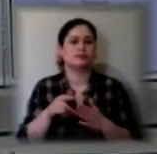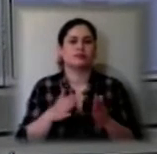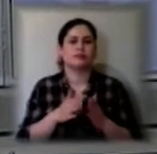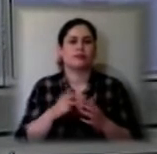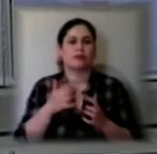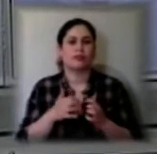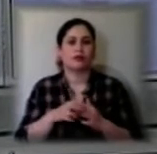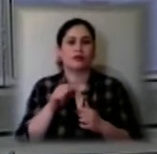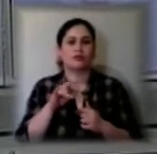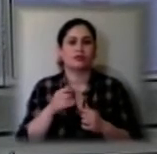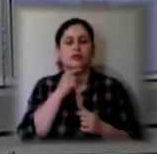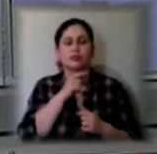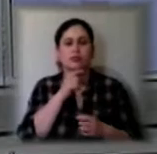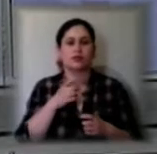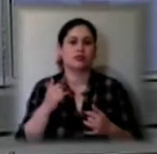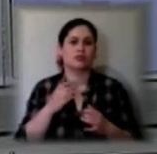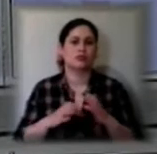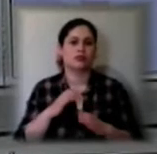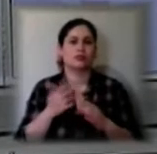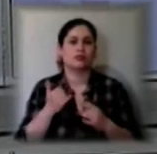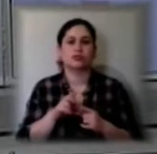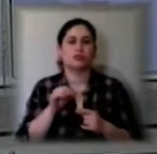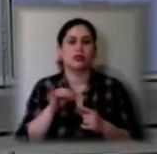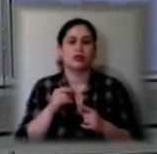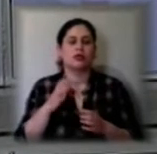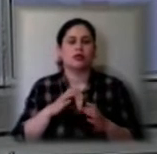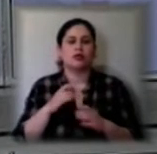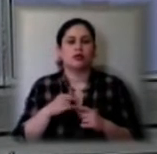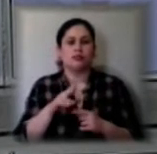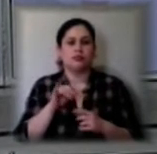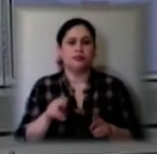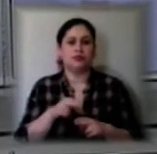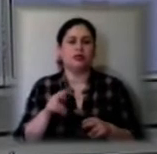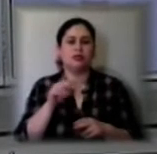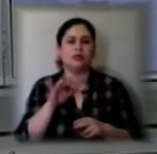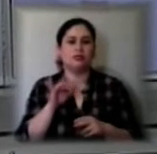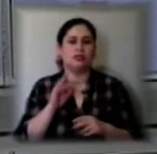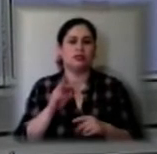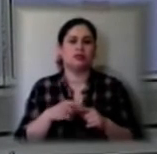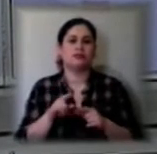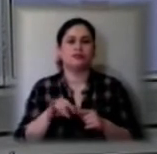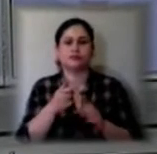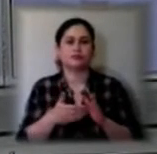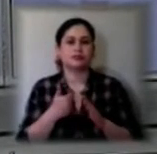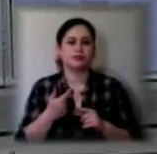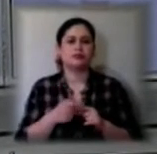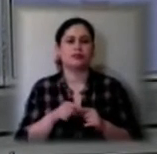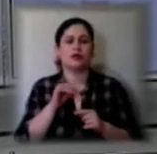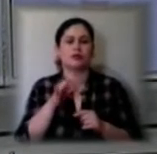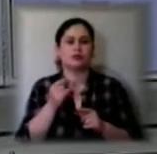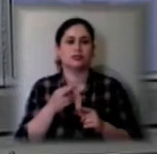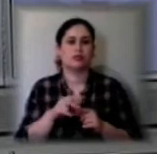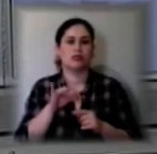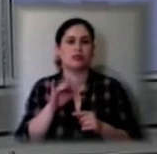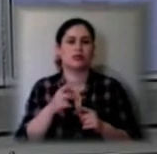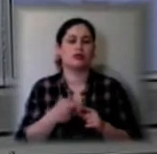аграрно-економічному університеті, щоб обезпечити студентів та викладачів в умовах карантину, вирішили провести атестацію онлайн. Як це було –